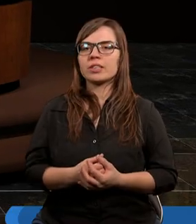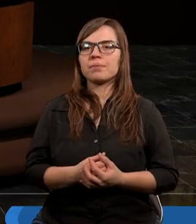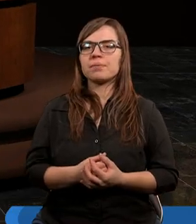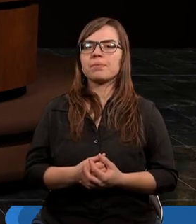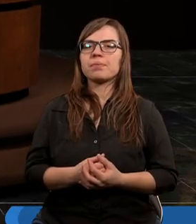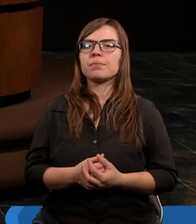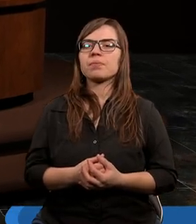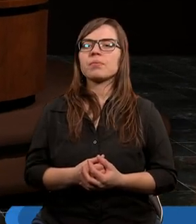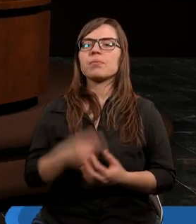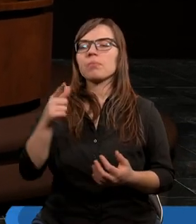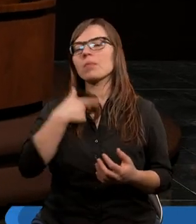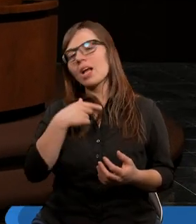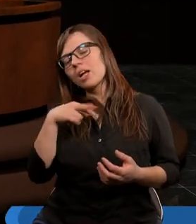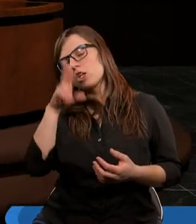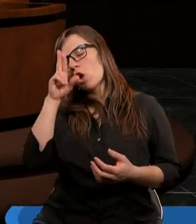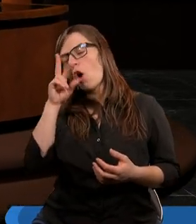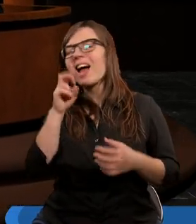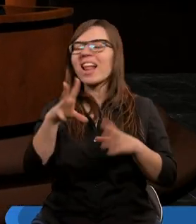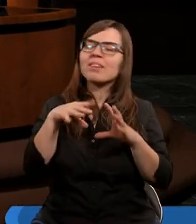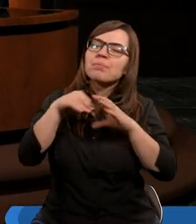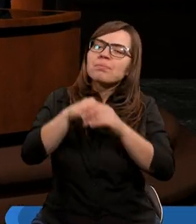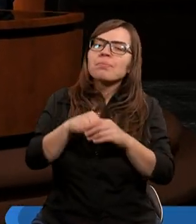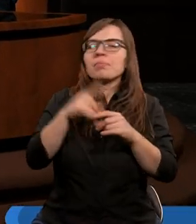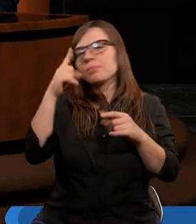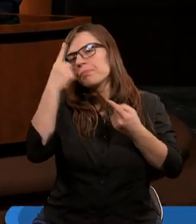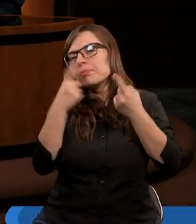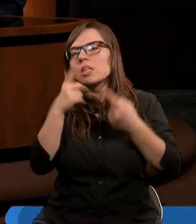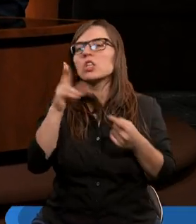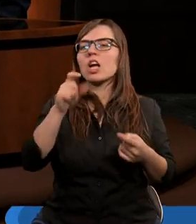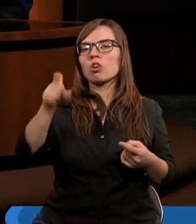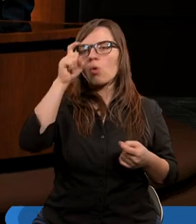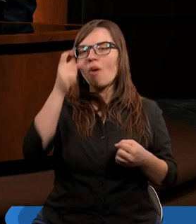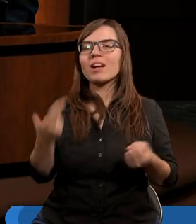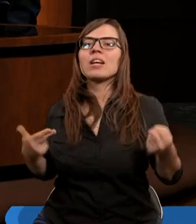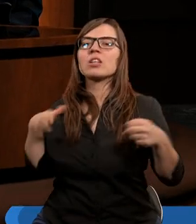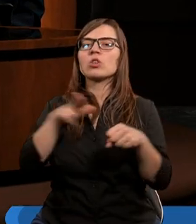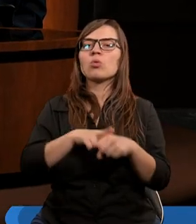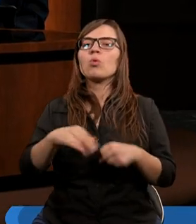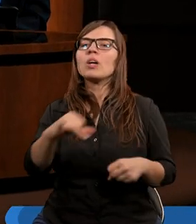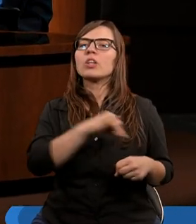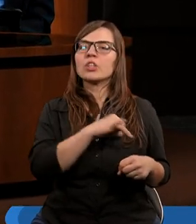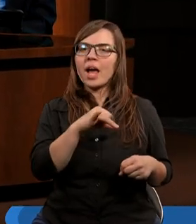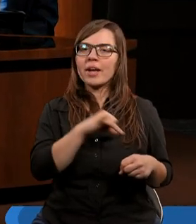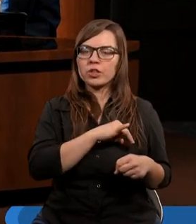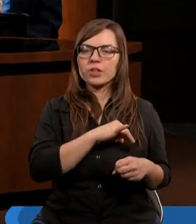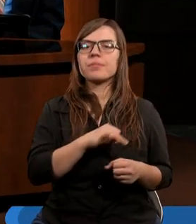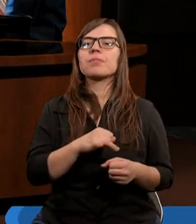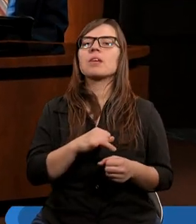Mi się takie skojarzenie nasunęło, że człowiek, który grzeszy,